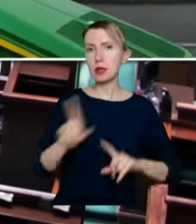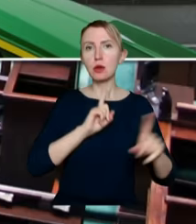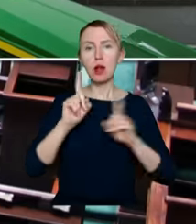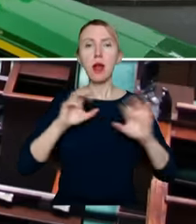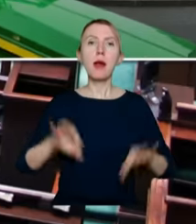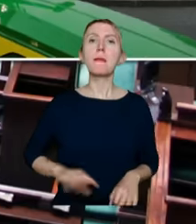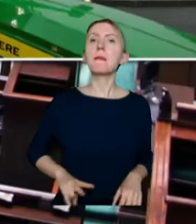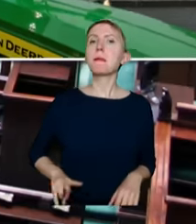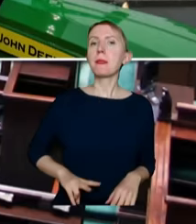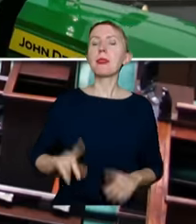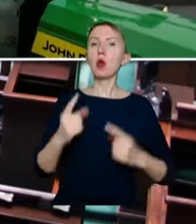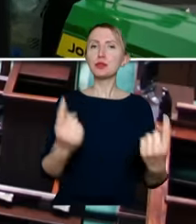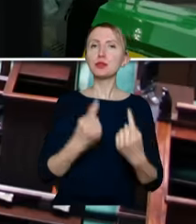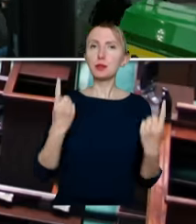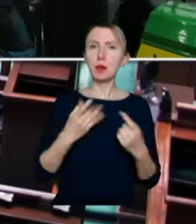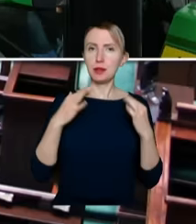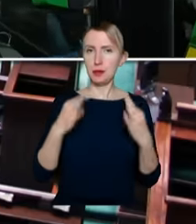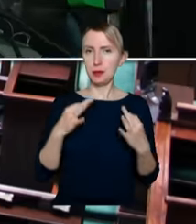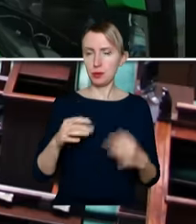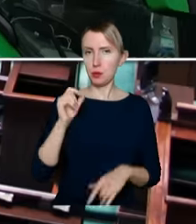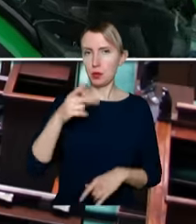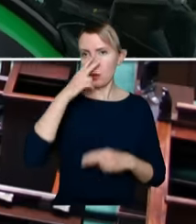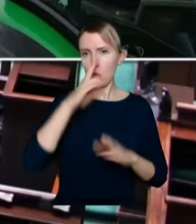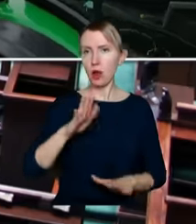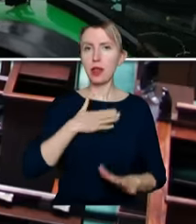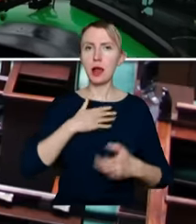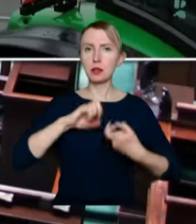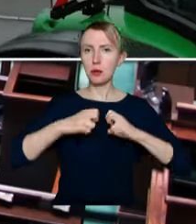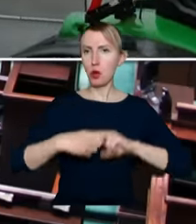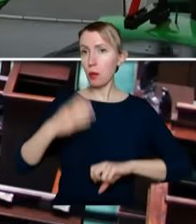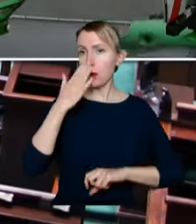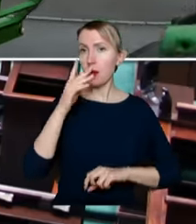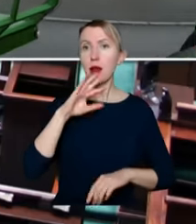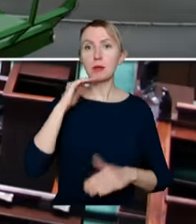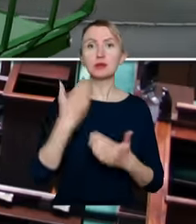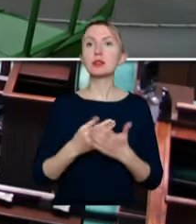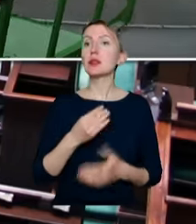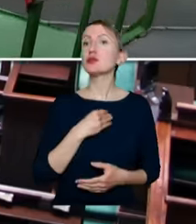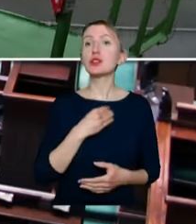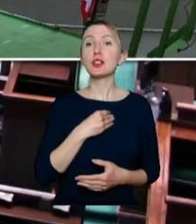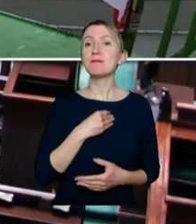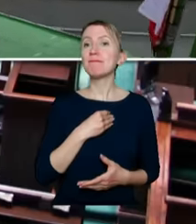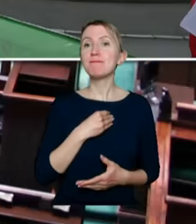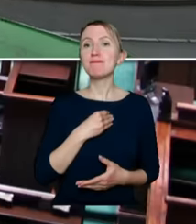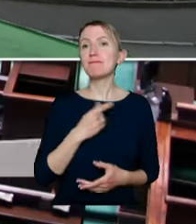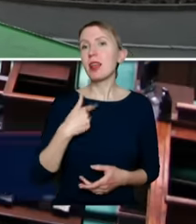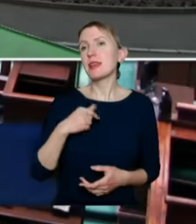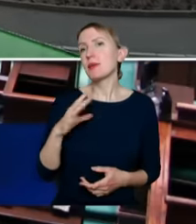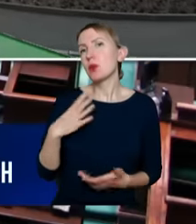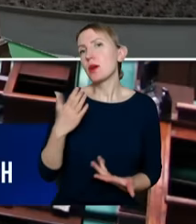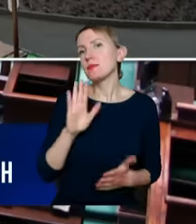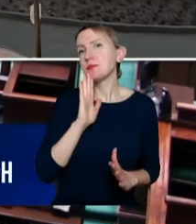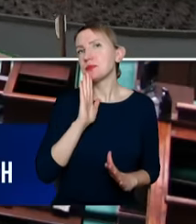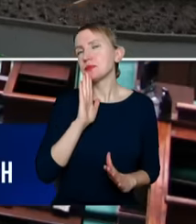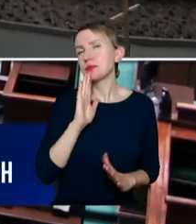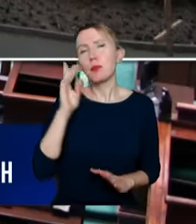Ministrem o tej sytuacji, która dzisiaj jest. Przedstawiliśmy swoje problemy, ale powiem szczerze, że ja miałem takie trochę deja vu,